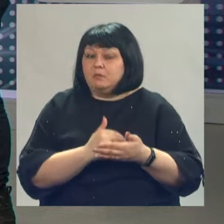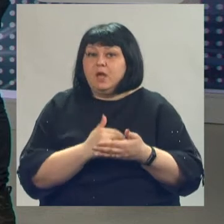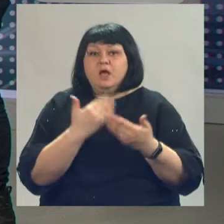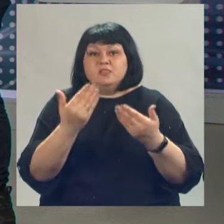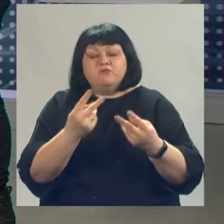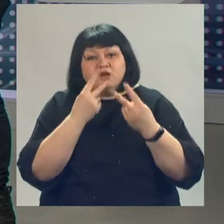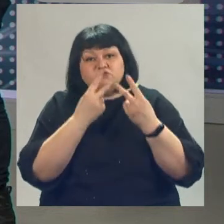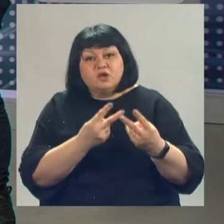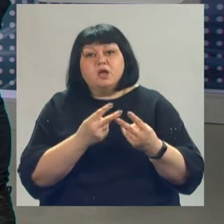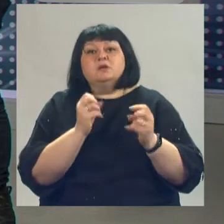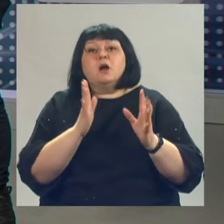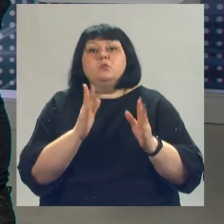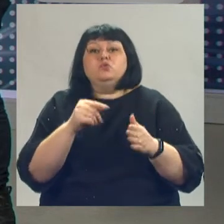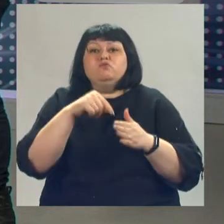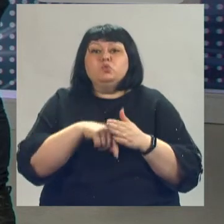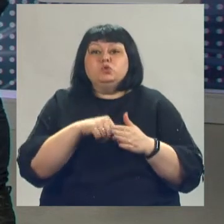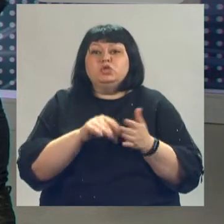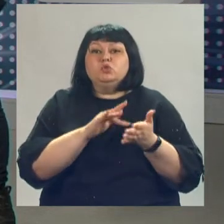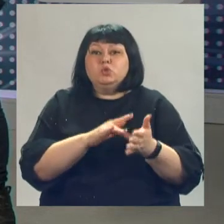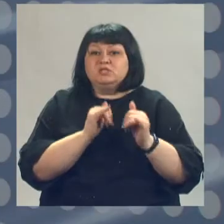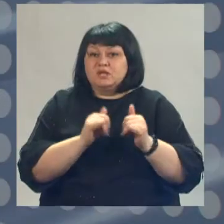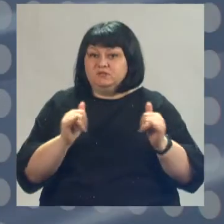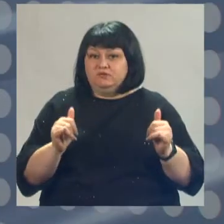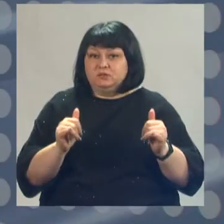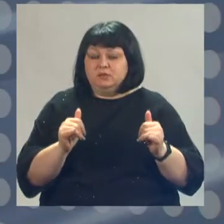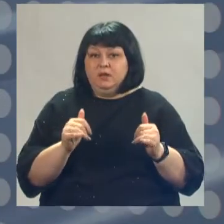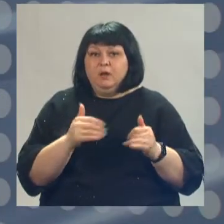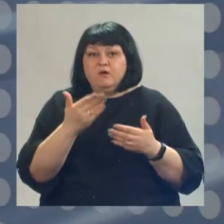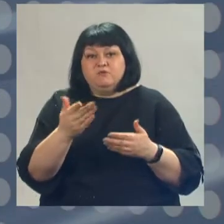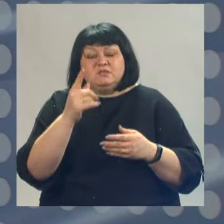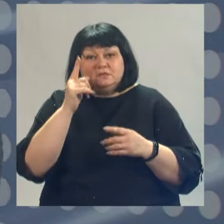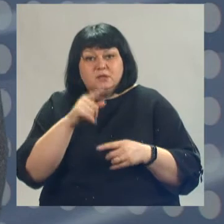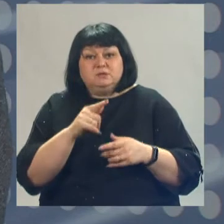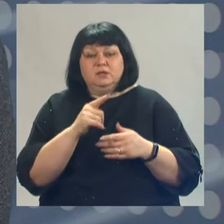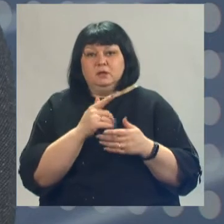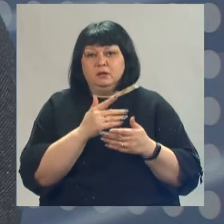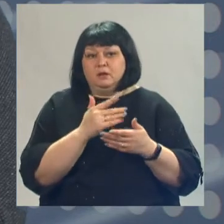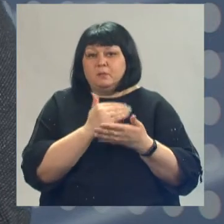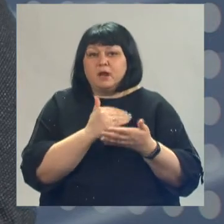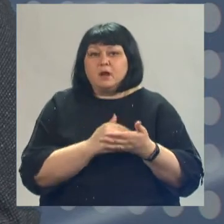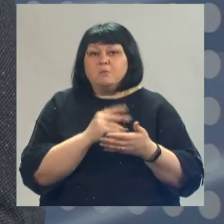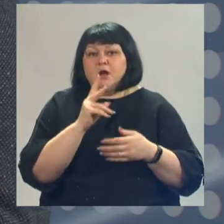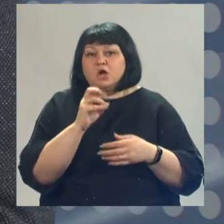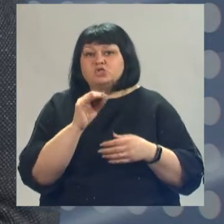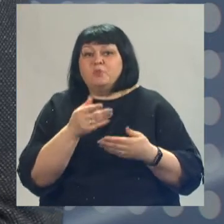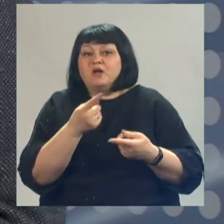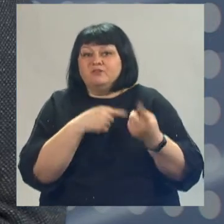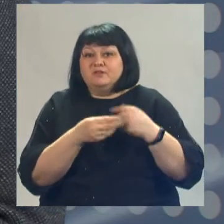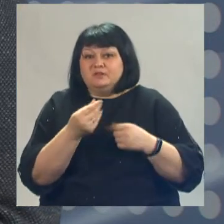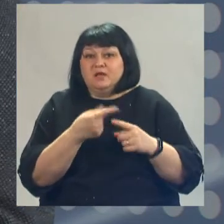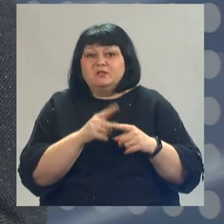как сейчас будет развиваться внутренний туризм? Вы знаете, ведь программа кэшбэка – это не одна программа поддержки